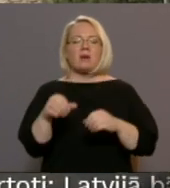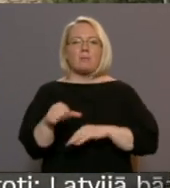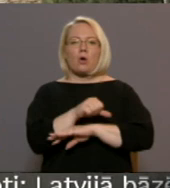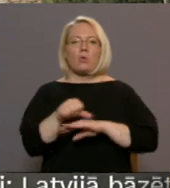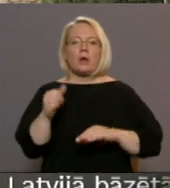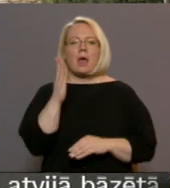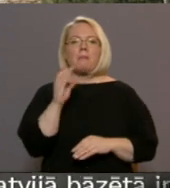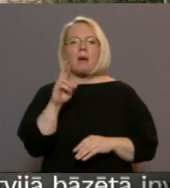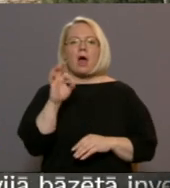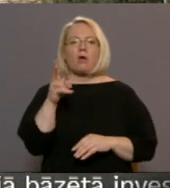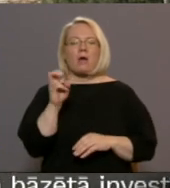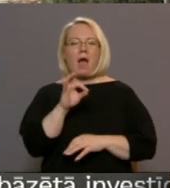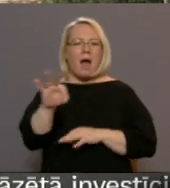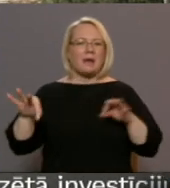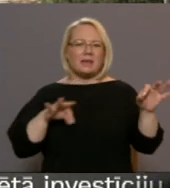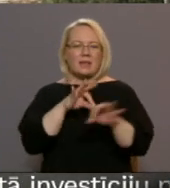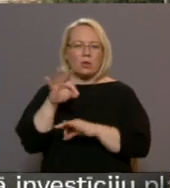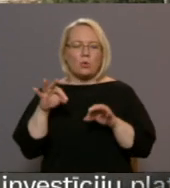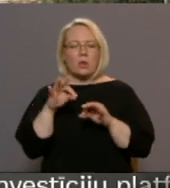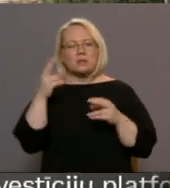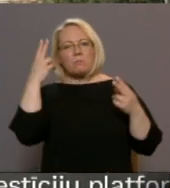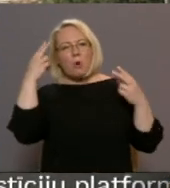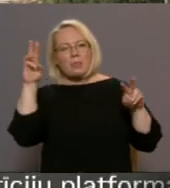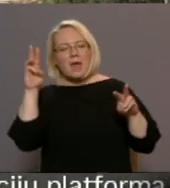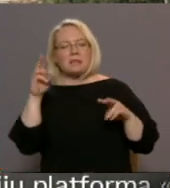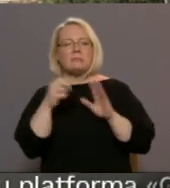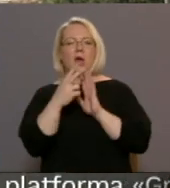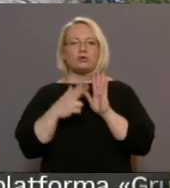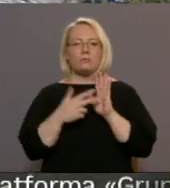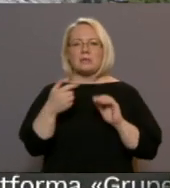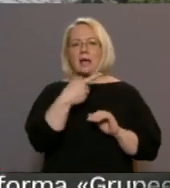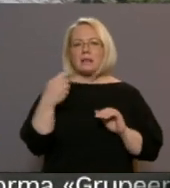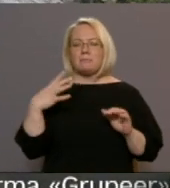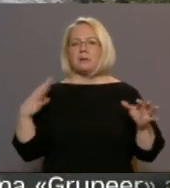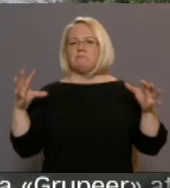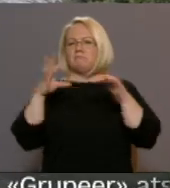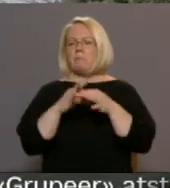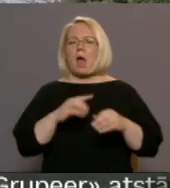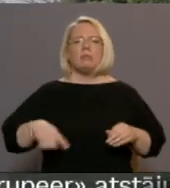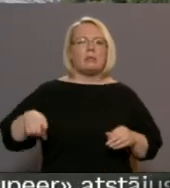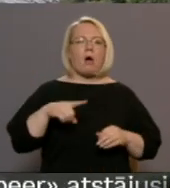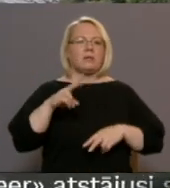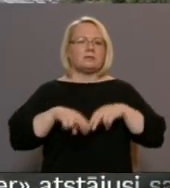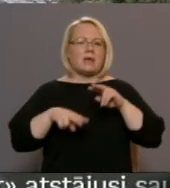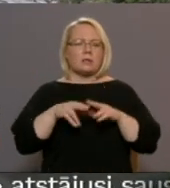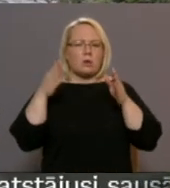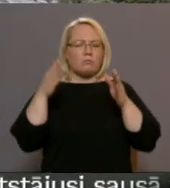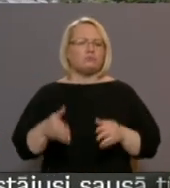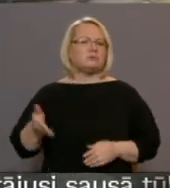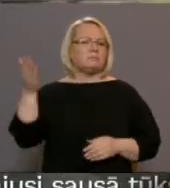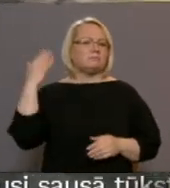arhitektūras modernisms 18. gadsimtā bija apvienojies ar tautas celtniecības mušsenajām